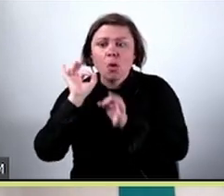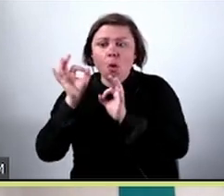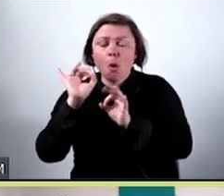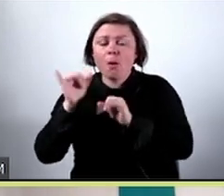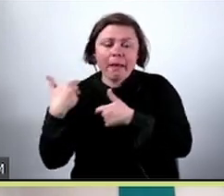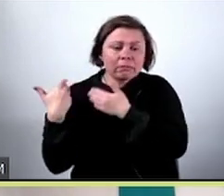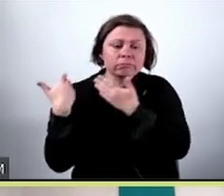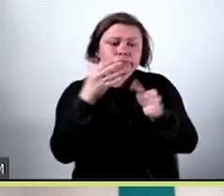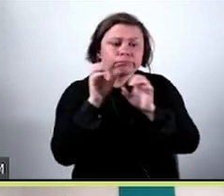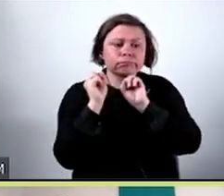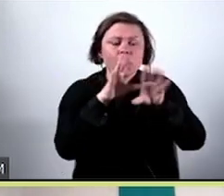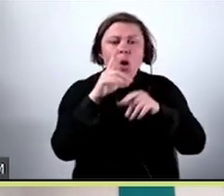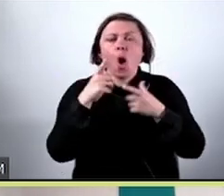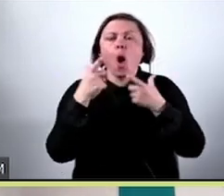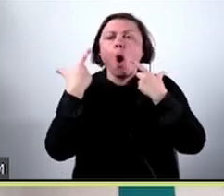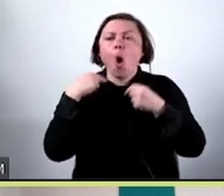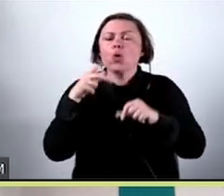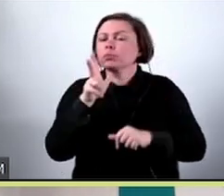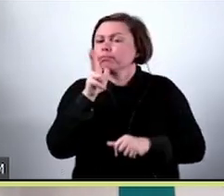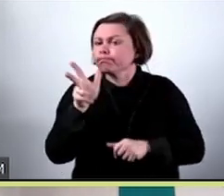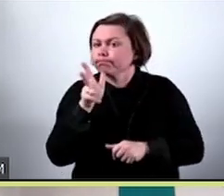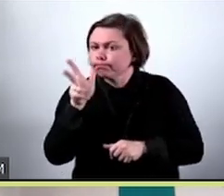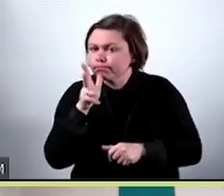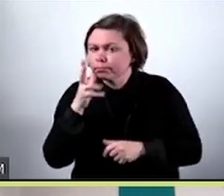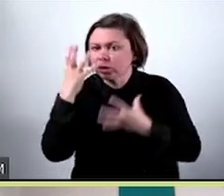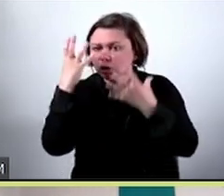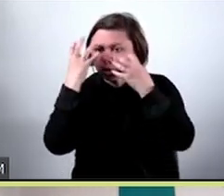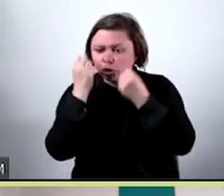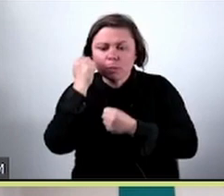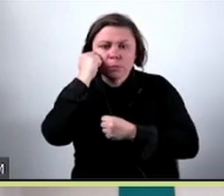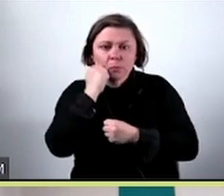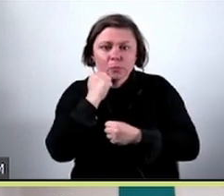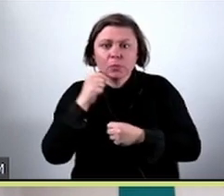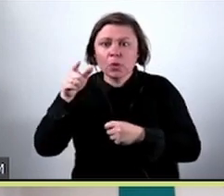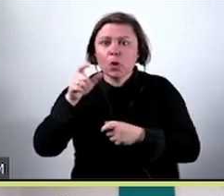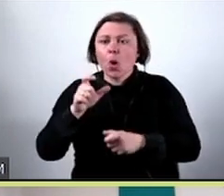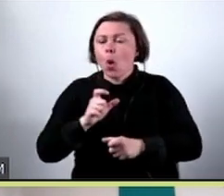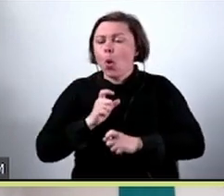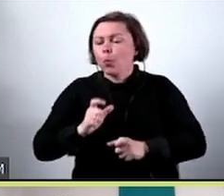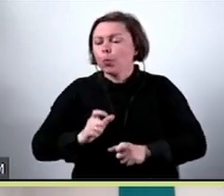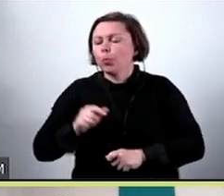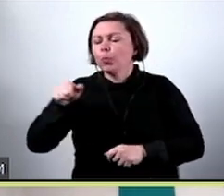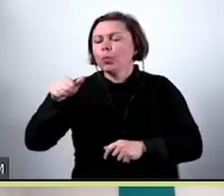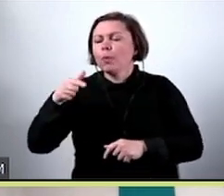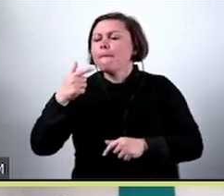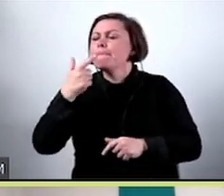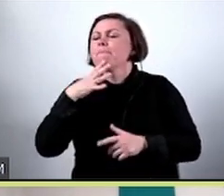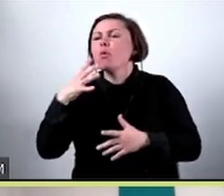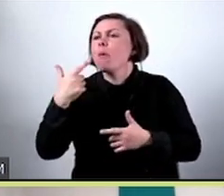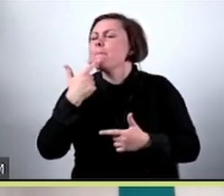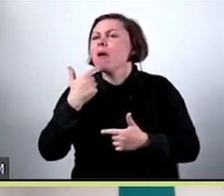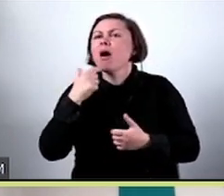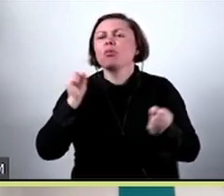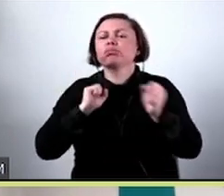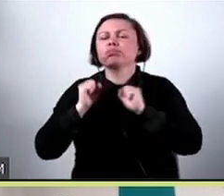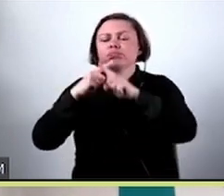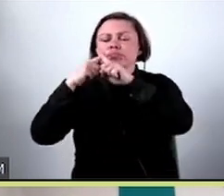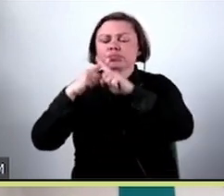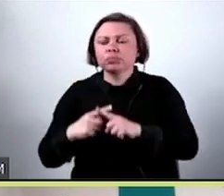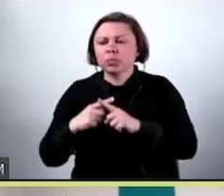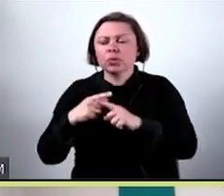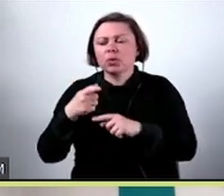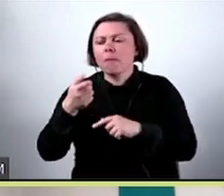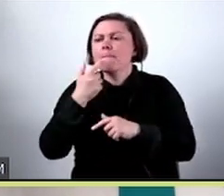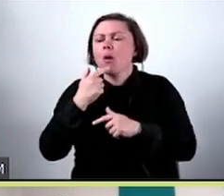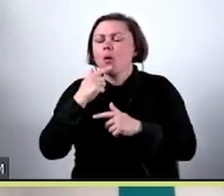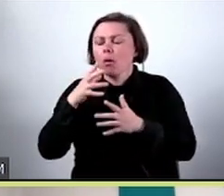dotyczą osób czarnoskórych. Po prostu w zbiorze treningowym takich osób było zbyt mało, żeby model się nauczył rozpoznawać problemy właśnie dla